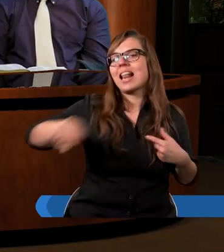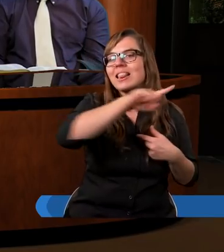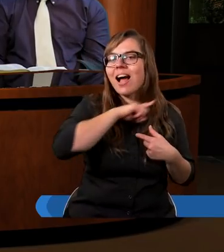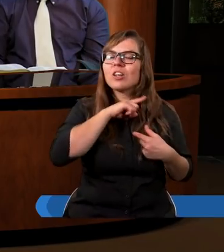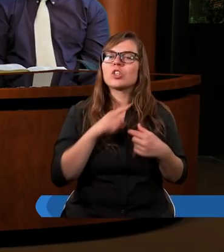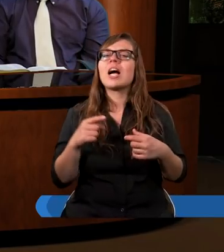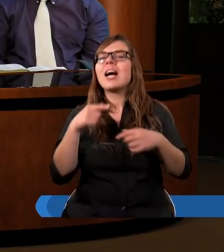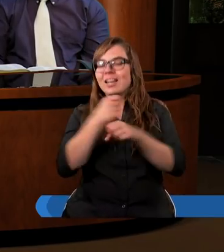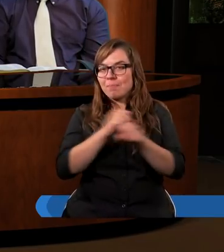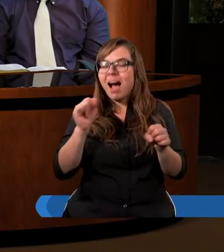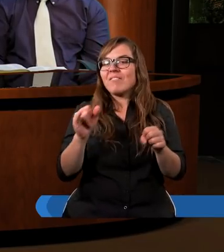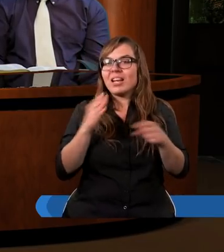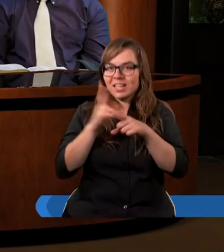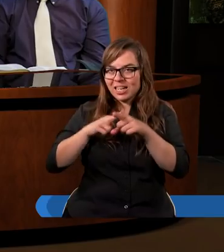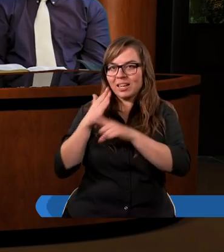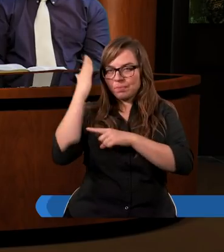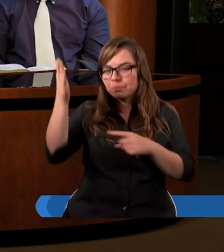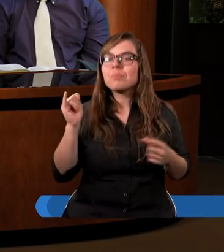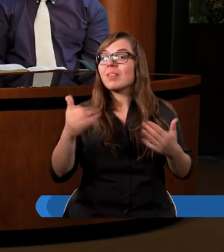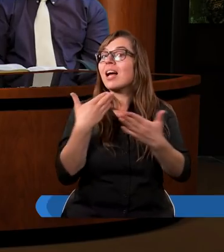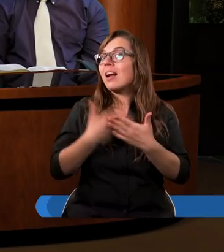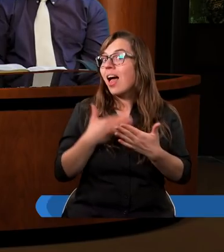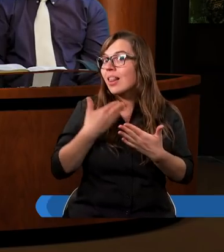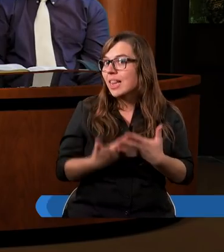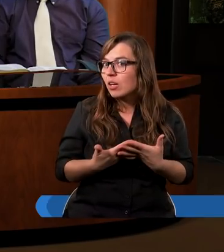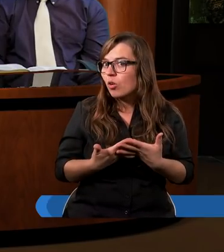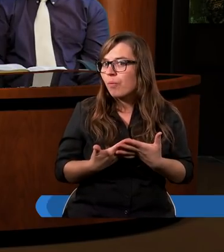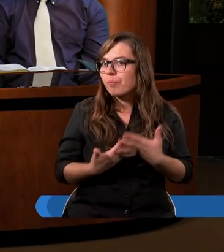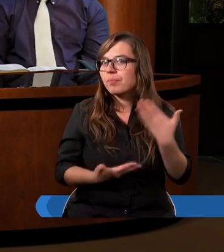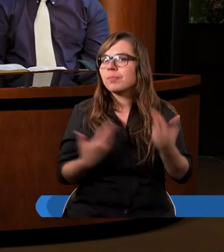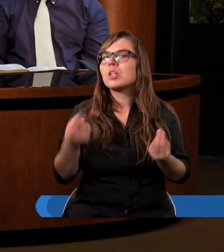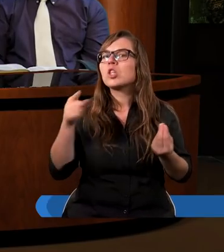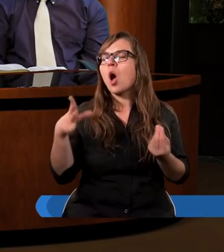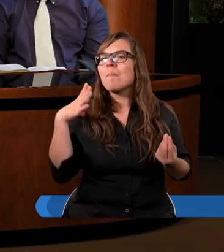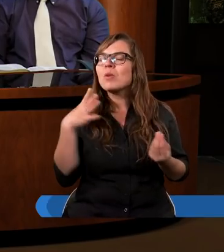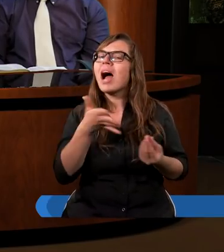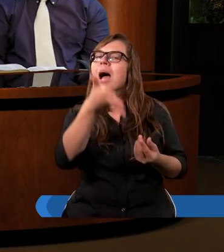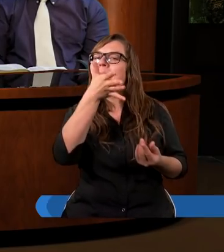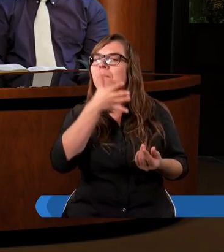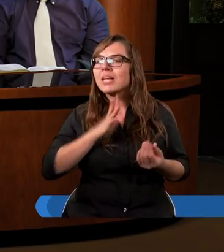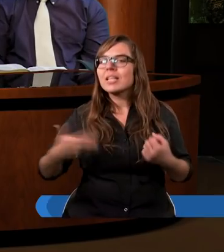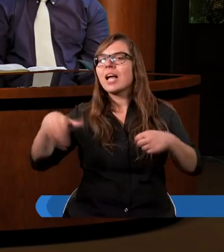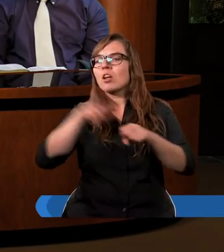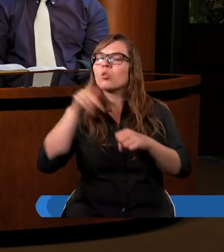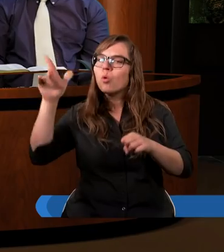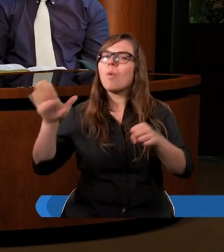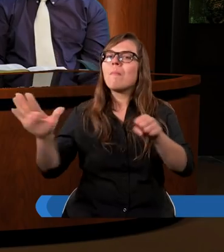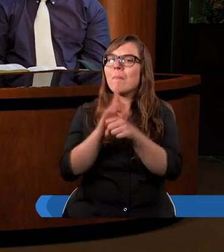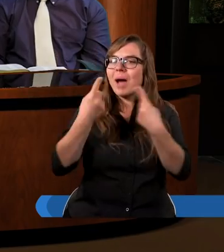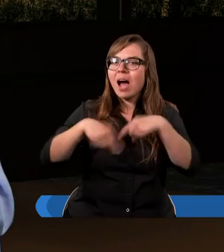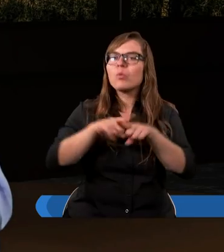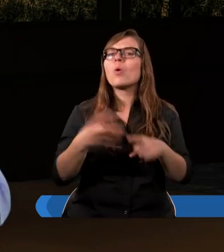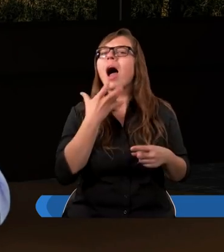zbawienie. I dlatego to była misja, którą pełnił Abraham,